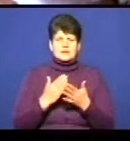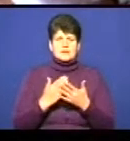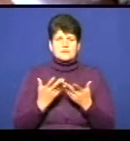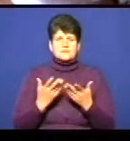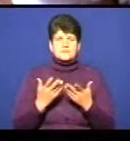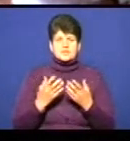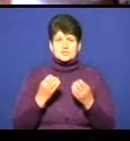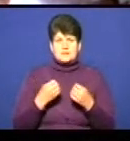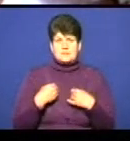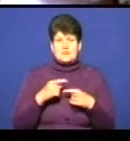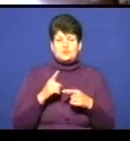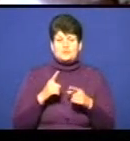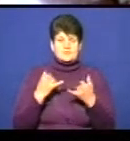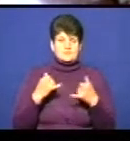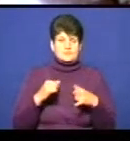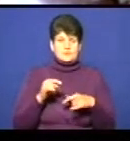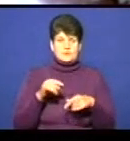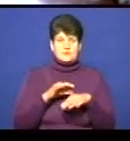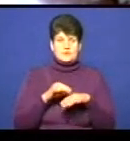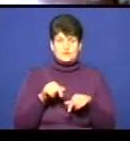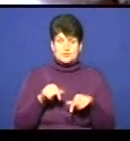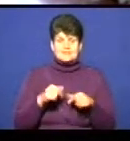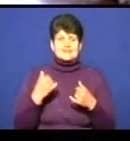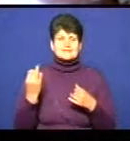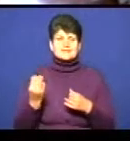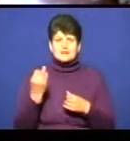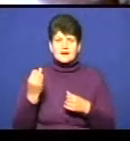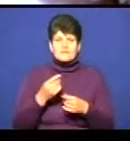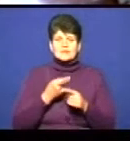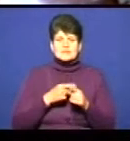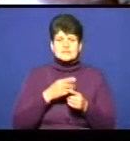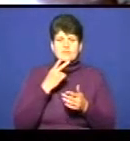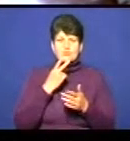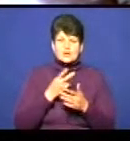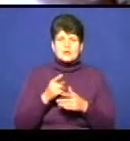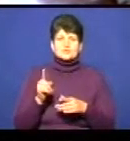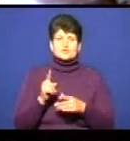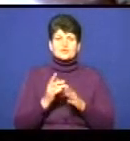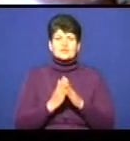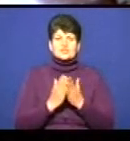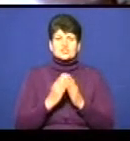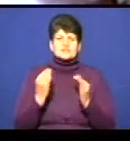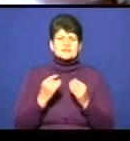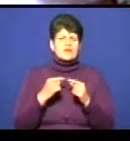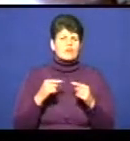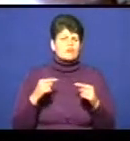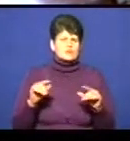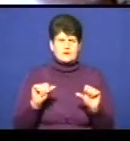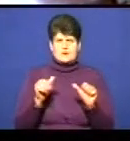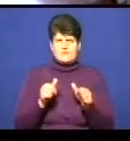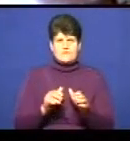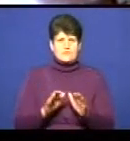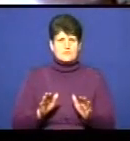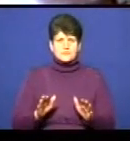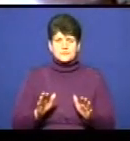привело мене це сюди, тому що це цікаво, і це показує тим, що книжки цікаві в будь-якому форматі, і